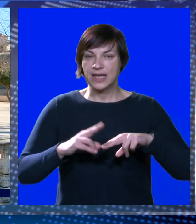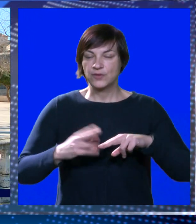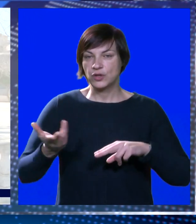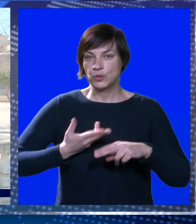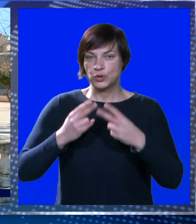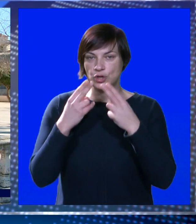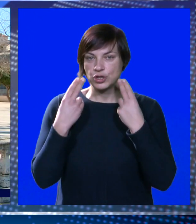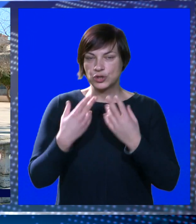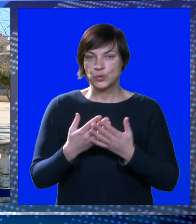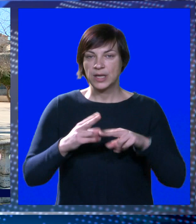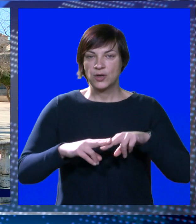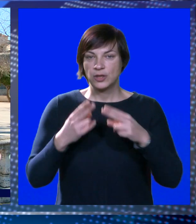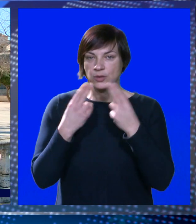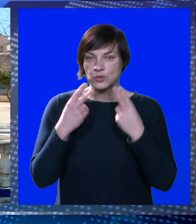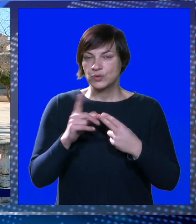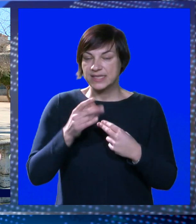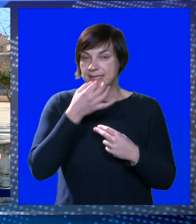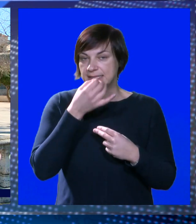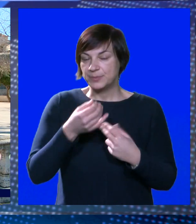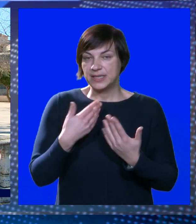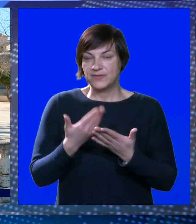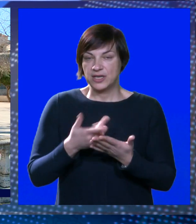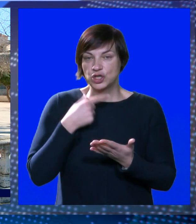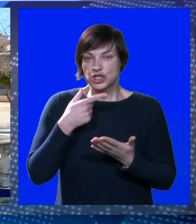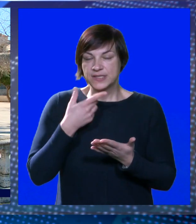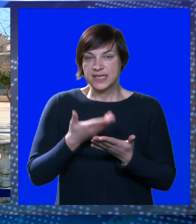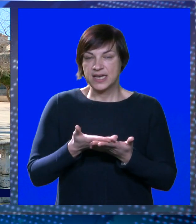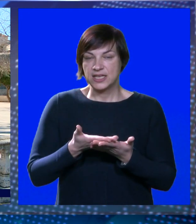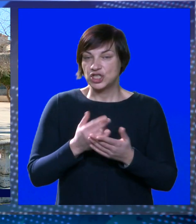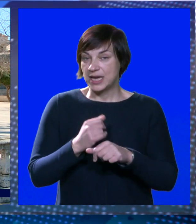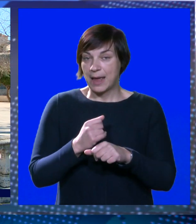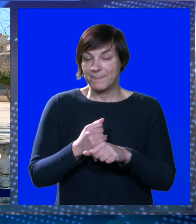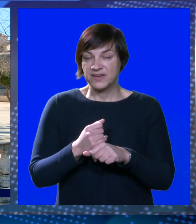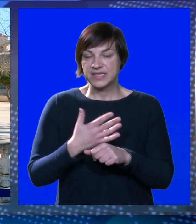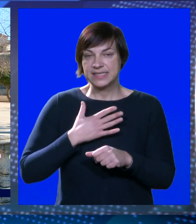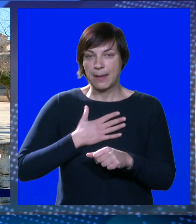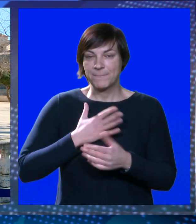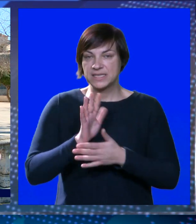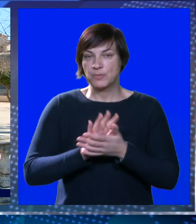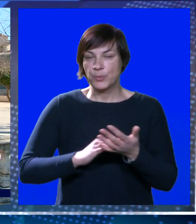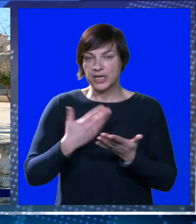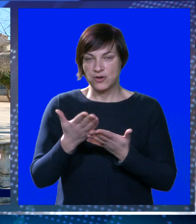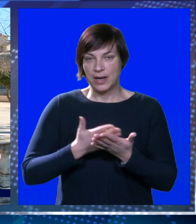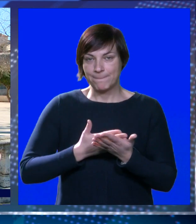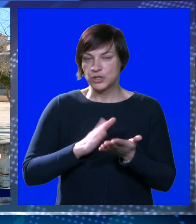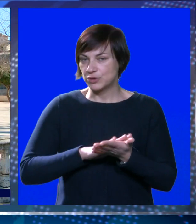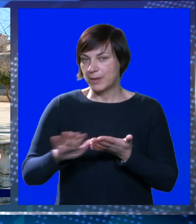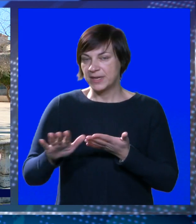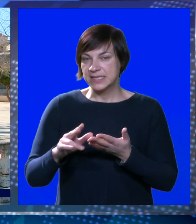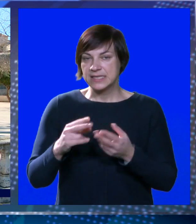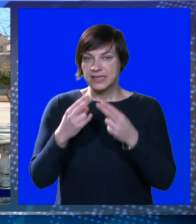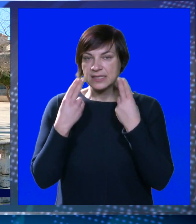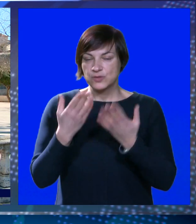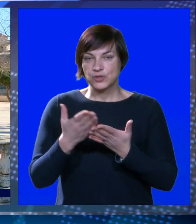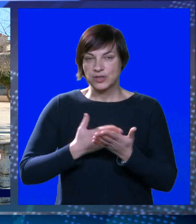odluku suda. Odluku suda se ne preispitiva neko što se reče izvršava. Dakle, mi smo pokrenuli postupak brisanja iz